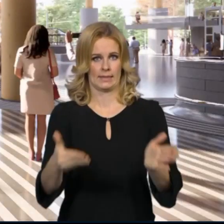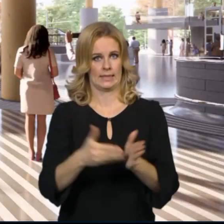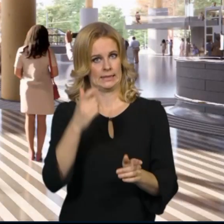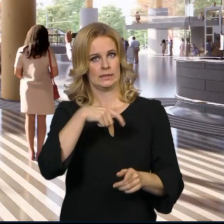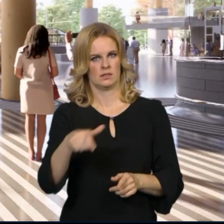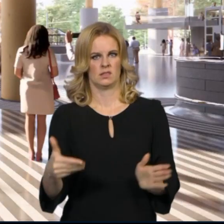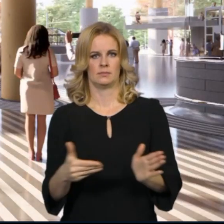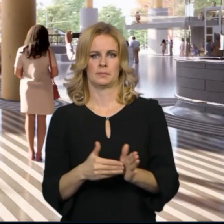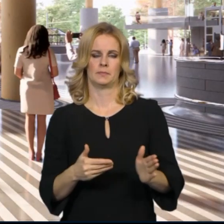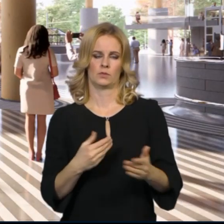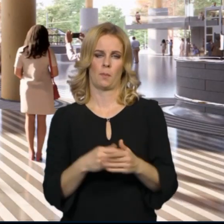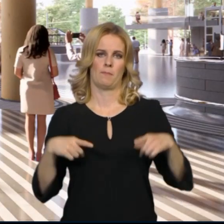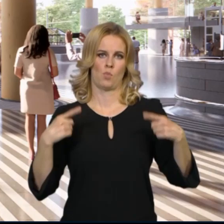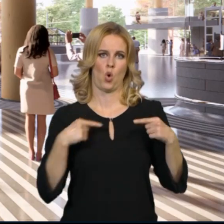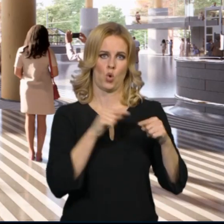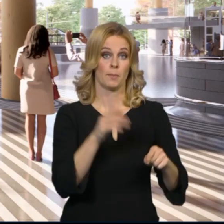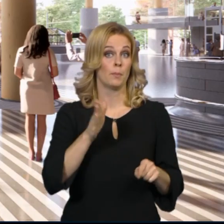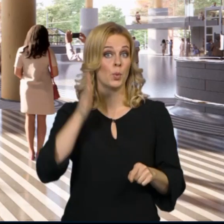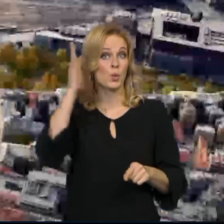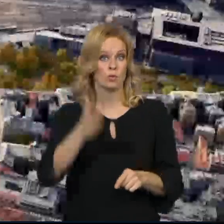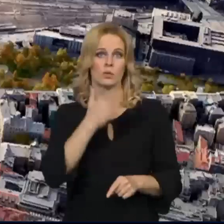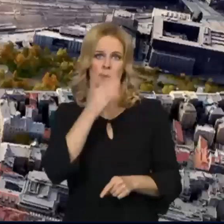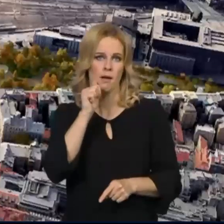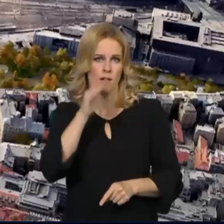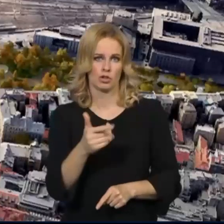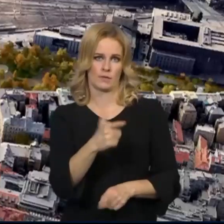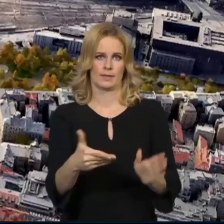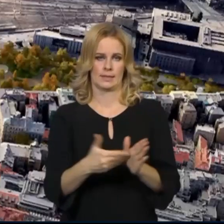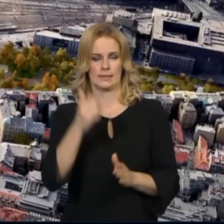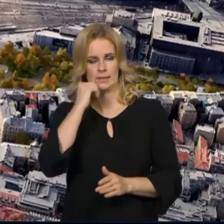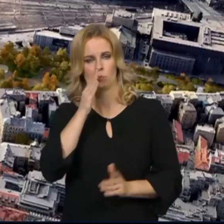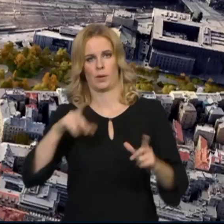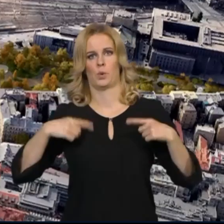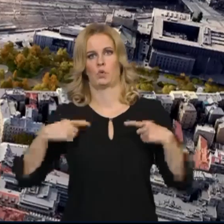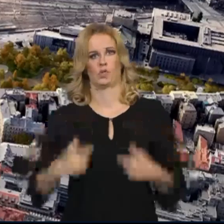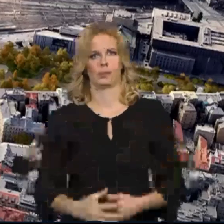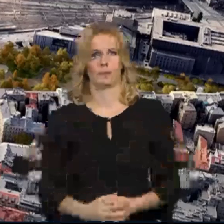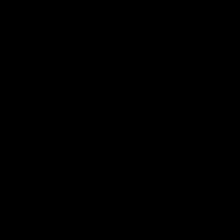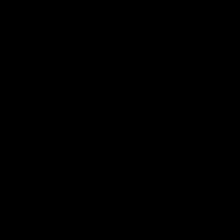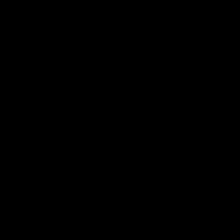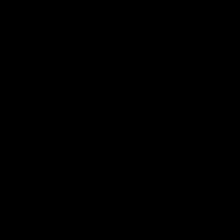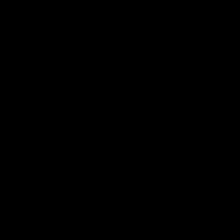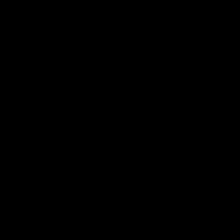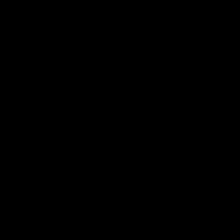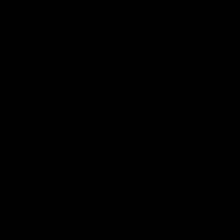Do budoucna bých mělo být podle zprávy železnic až 200 tisíc. Kristýna Klovrátková, Česká televize.